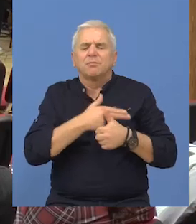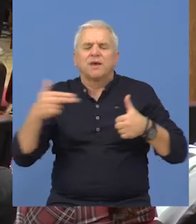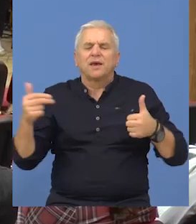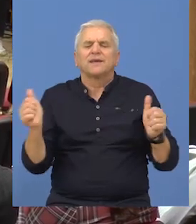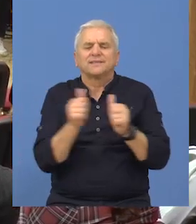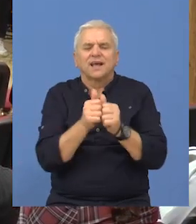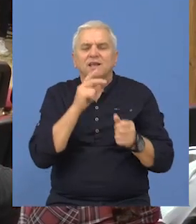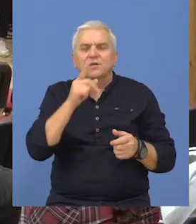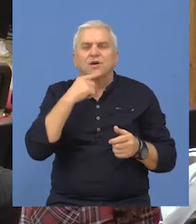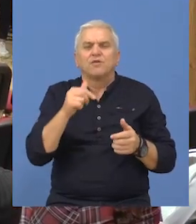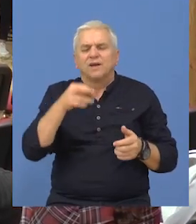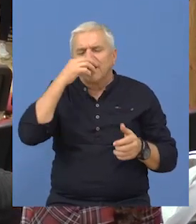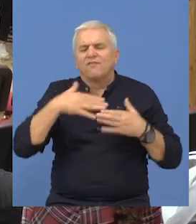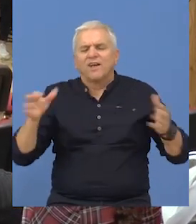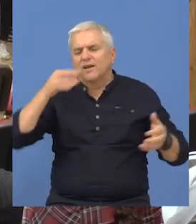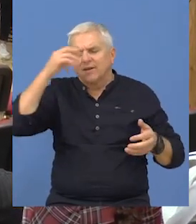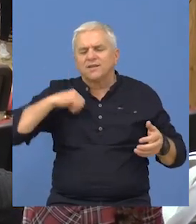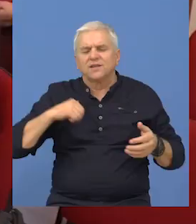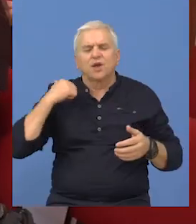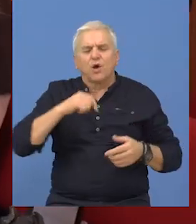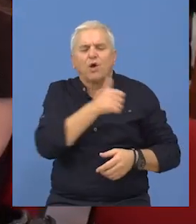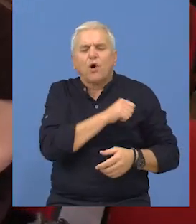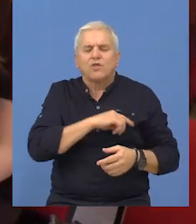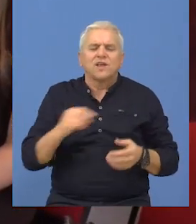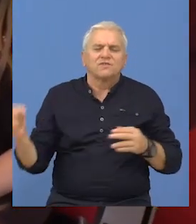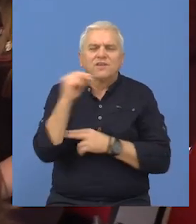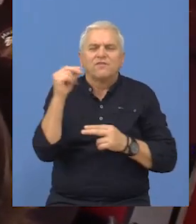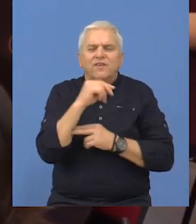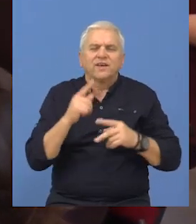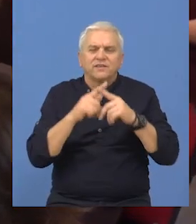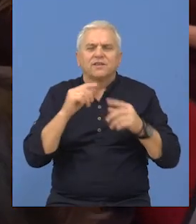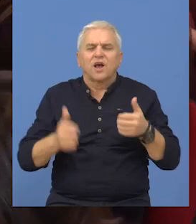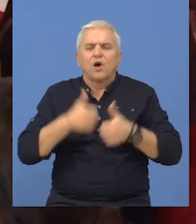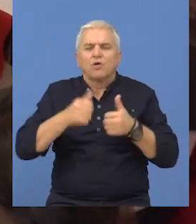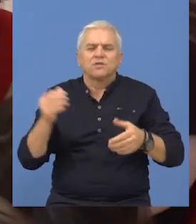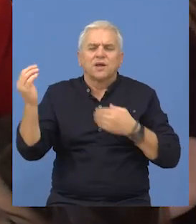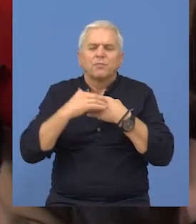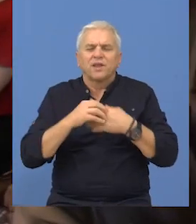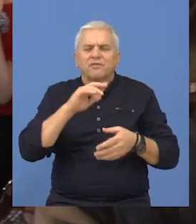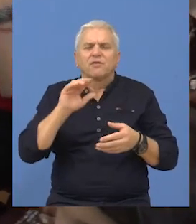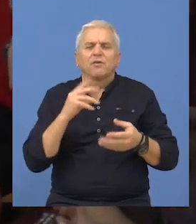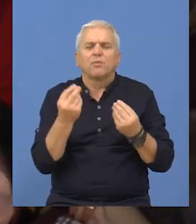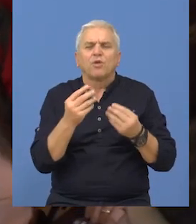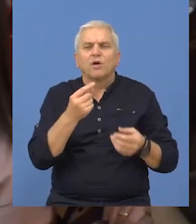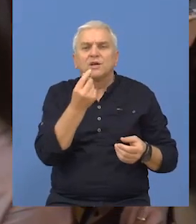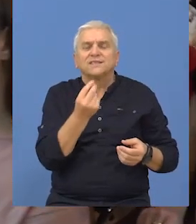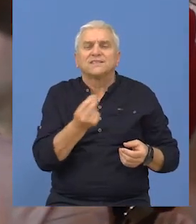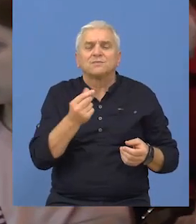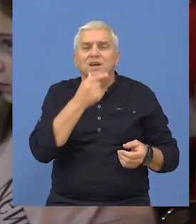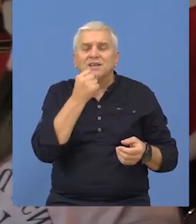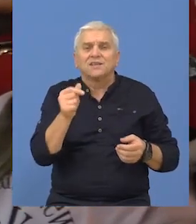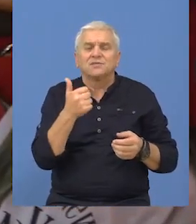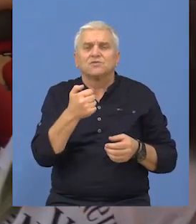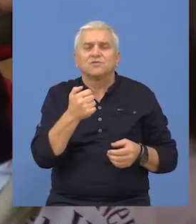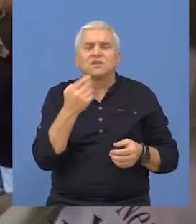Zajedno Eđut, za kojim je interesovanje iz godine u godinu sve veće. Na konkurs je pristigao veliki broj radova, na srpskom jeziku